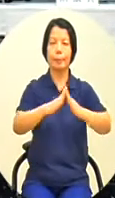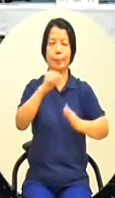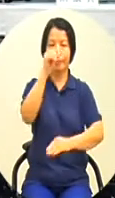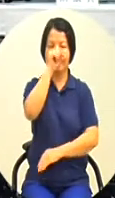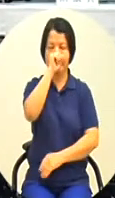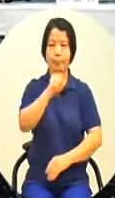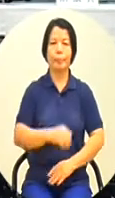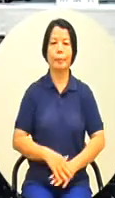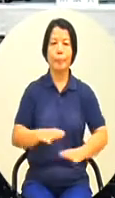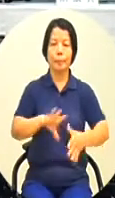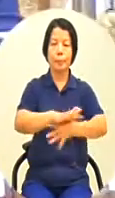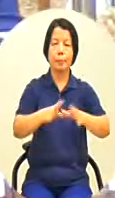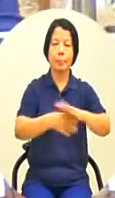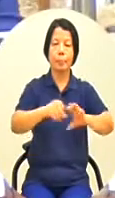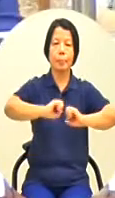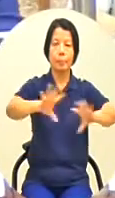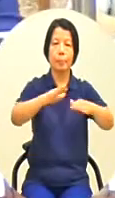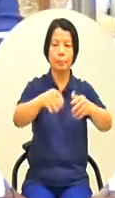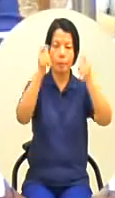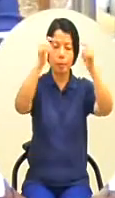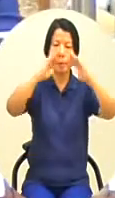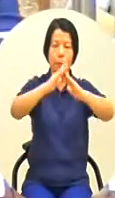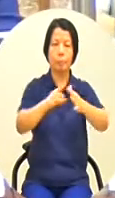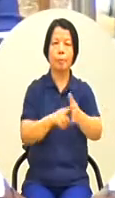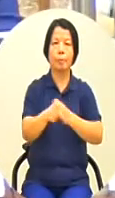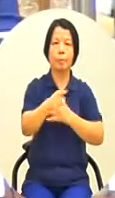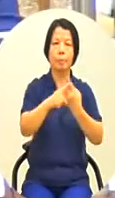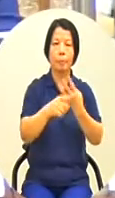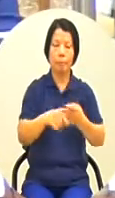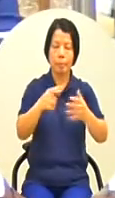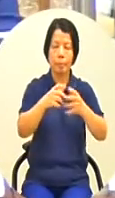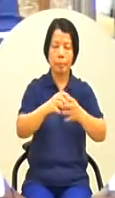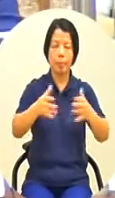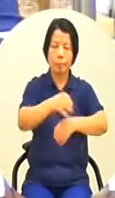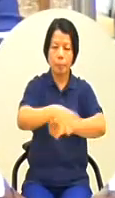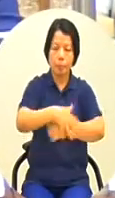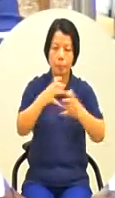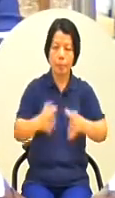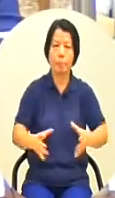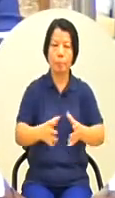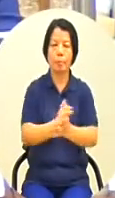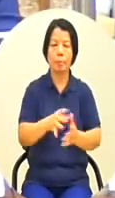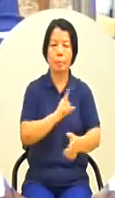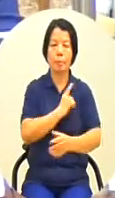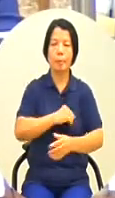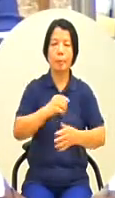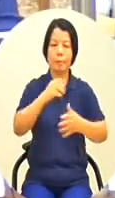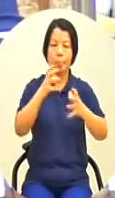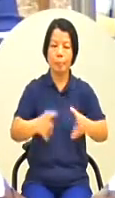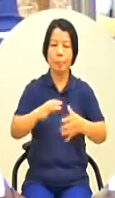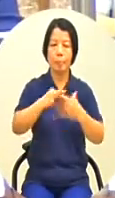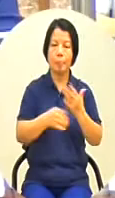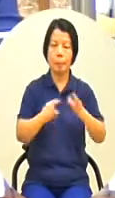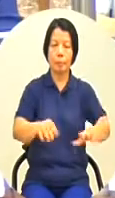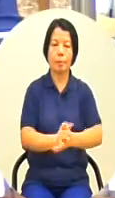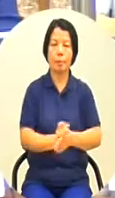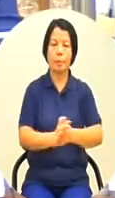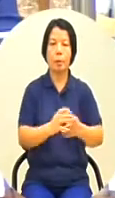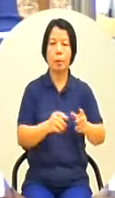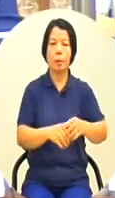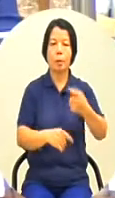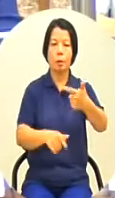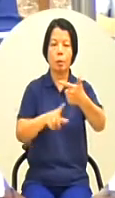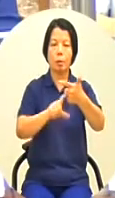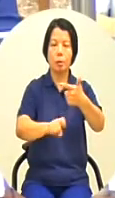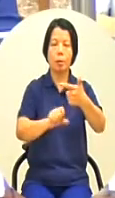文化局報告是高雄市專業文化機構設置的自治條例在105年6月15號經